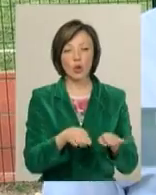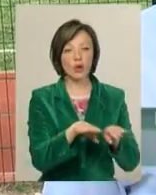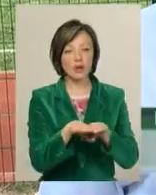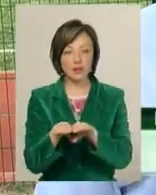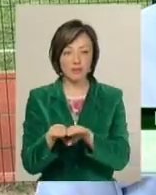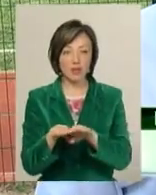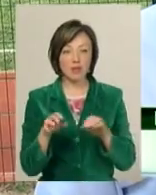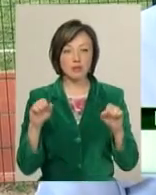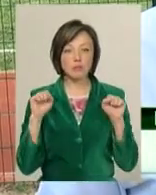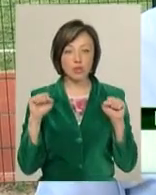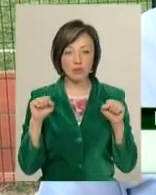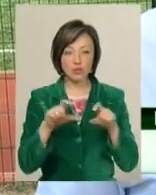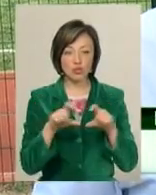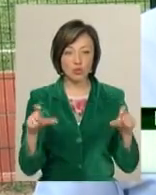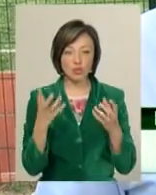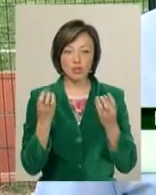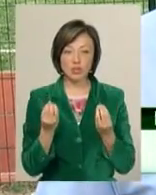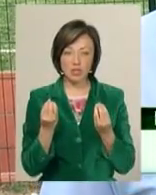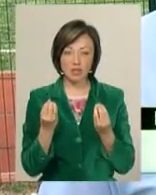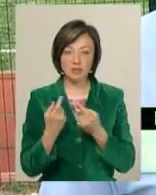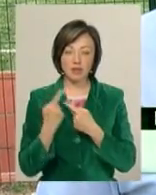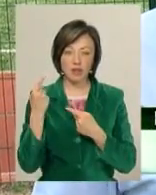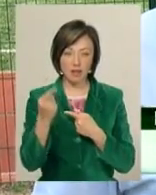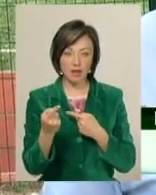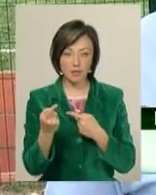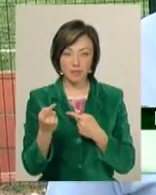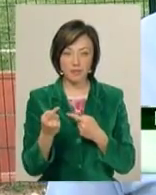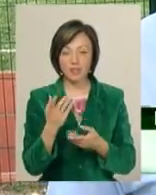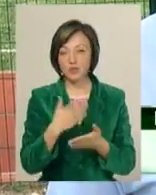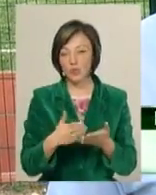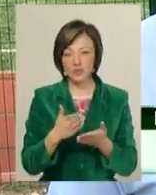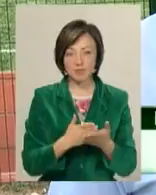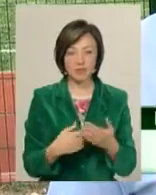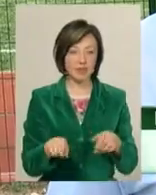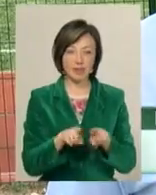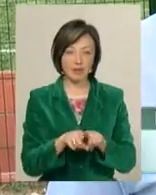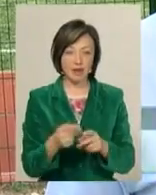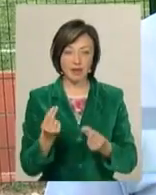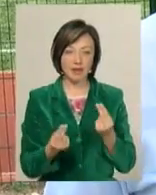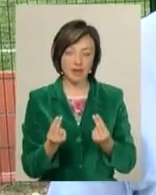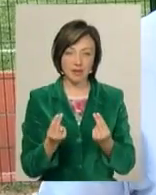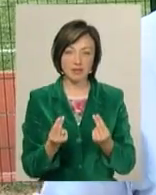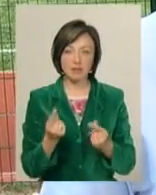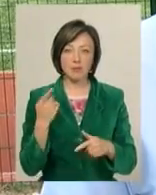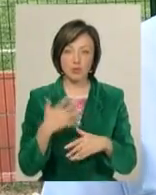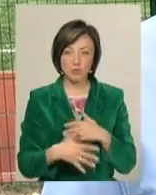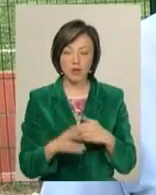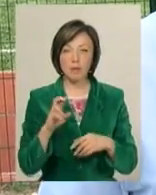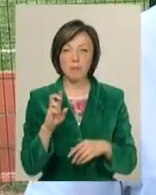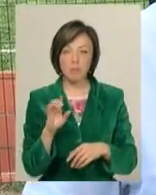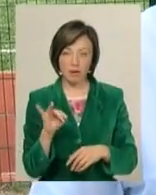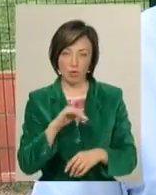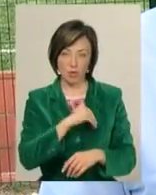спортивної школи ще як-то далеко, бо зовсім не так гралися, ми розуміємо, як би